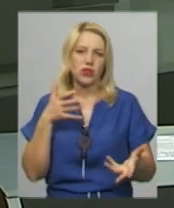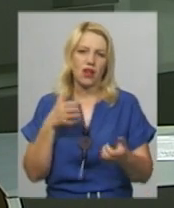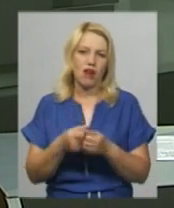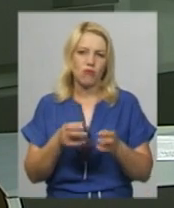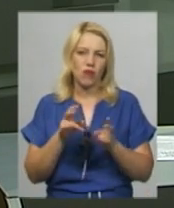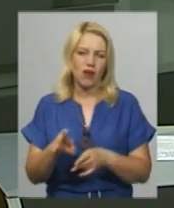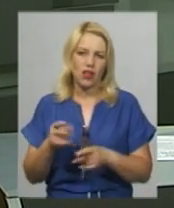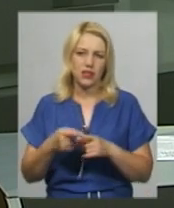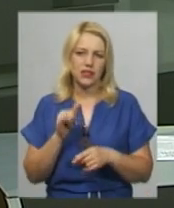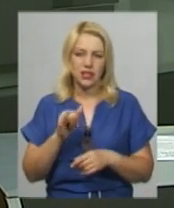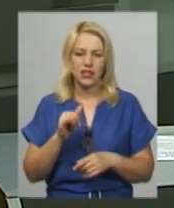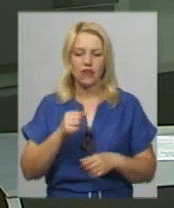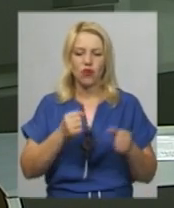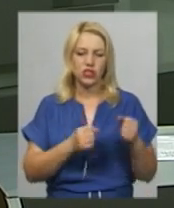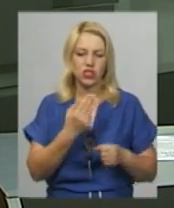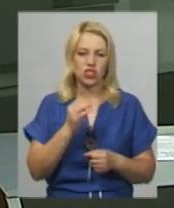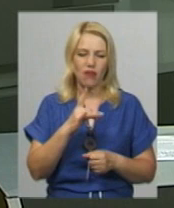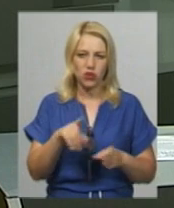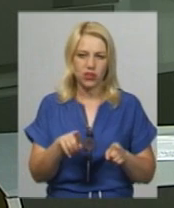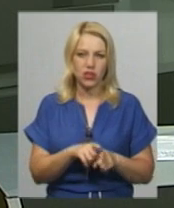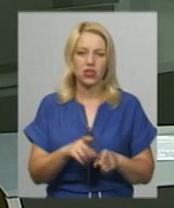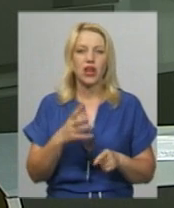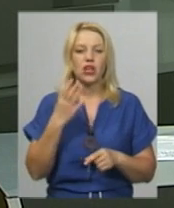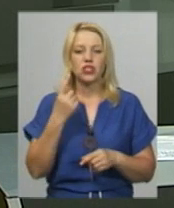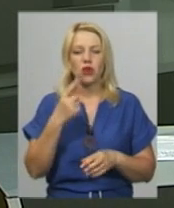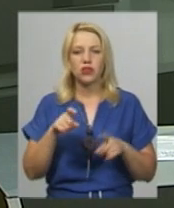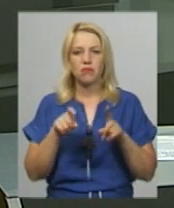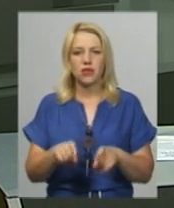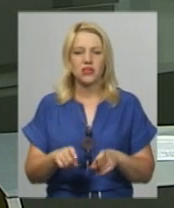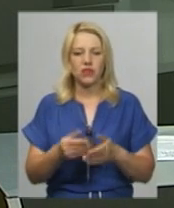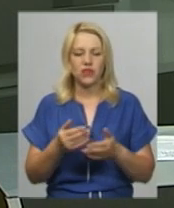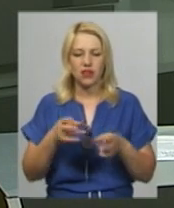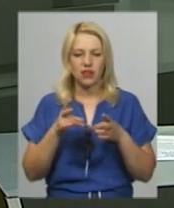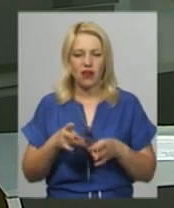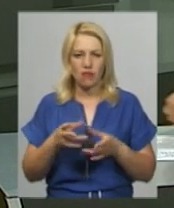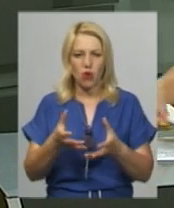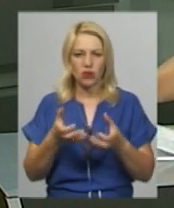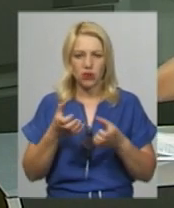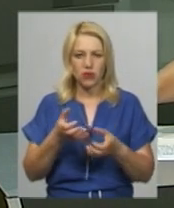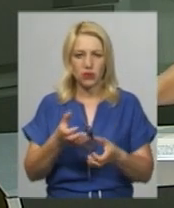«Шевроле» та його дружина. Ще один пасажир ВАЗу від отриманих травм помер у лікарні.